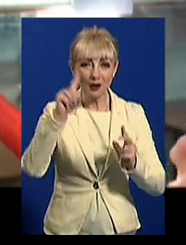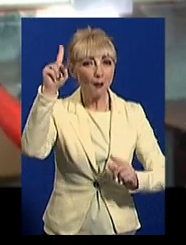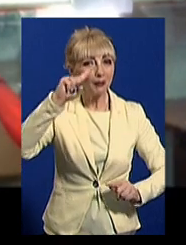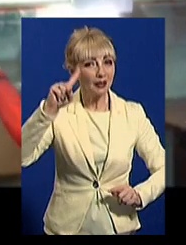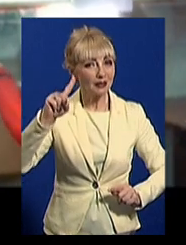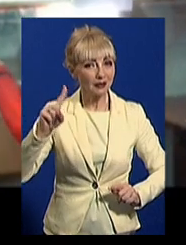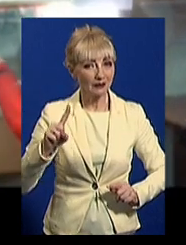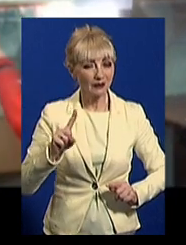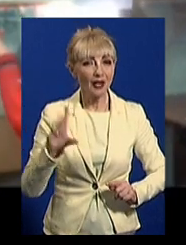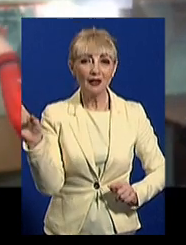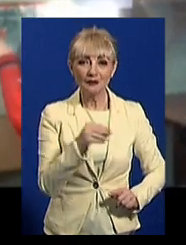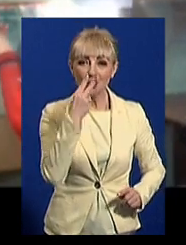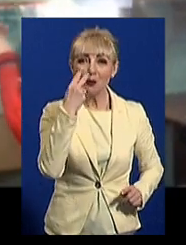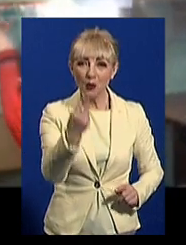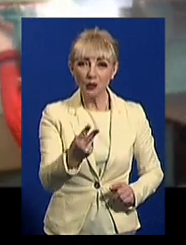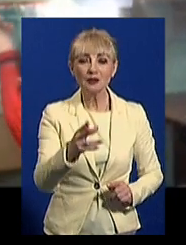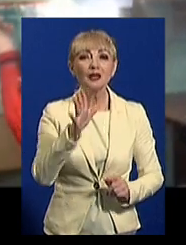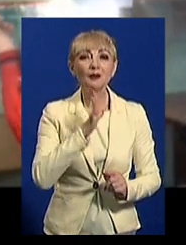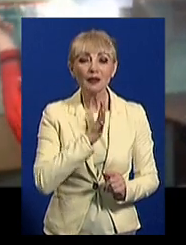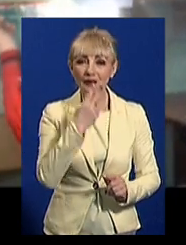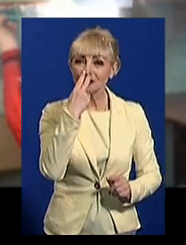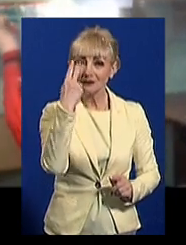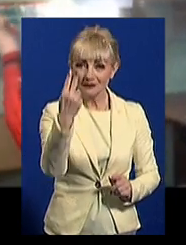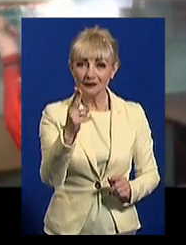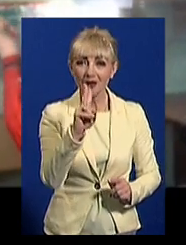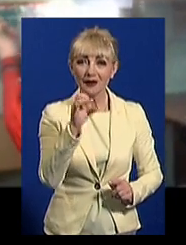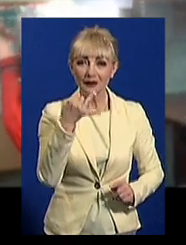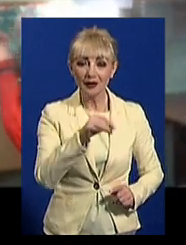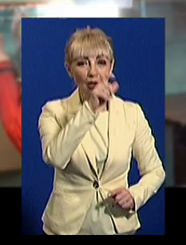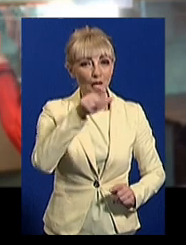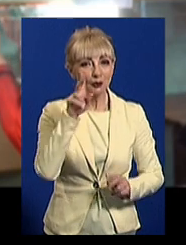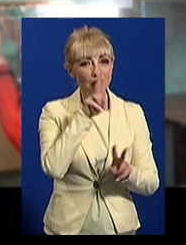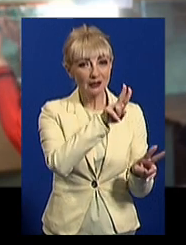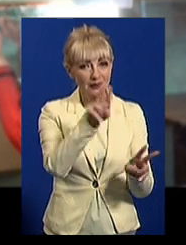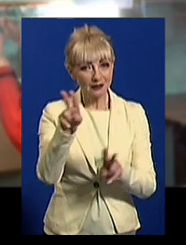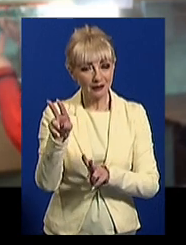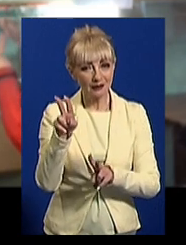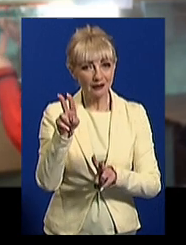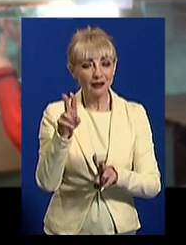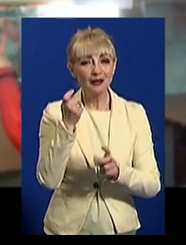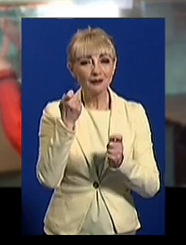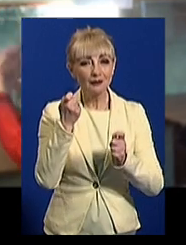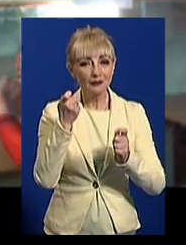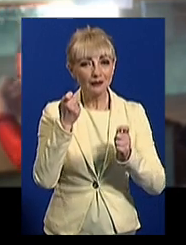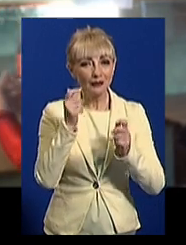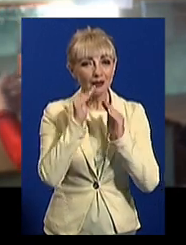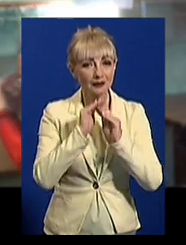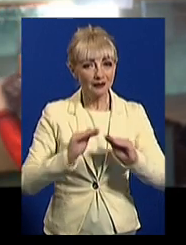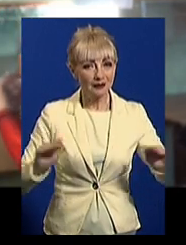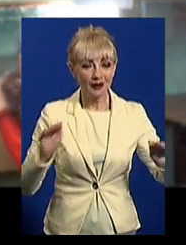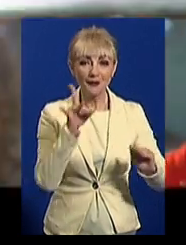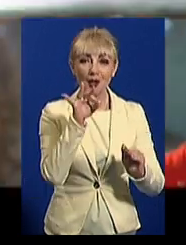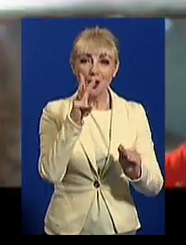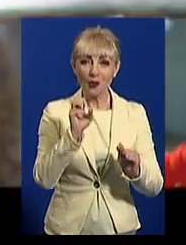Усі погляди були прикуті до неї. Люди стежили, затимувавши потих. Це уривок з романа